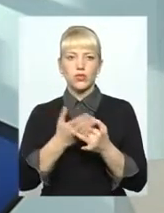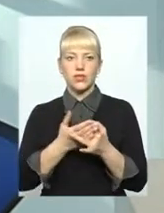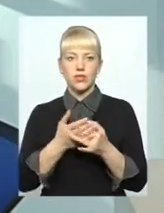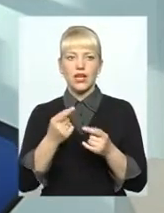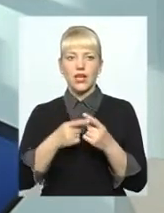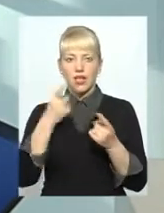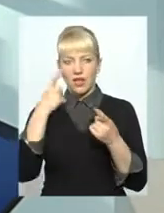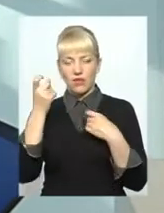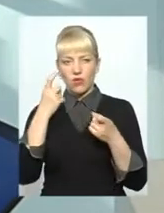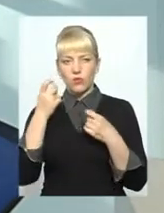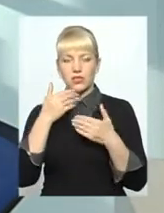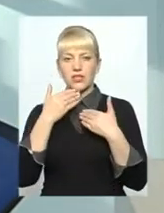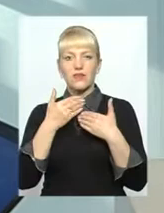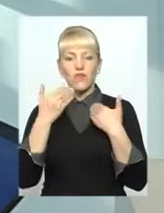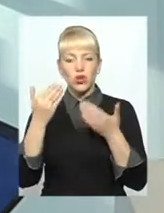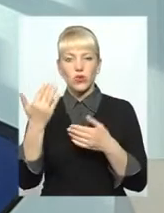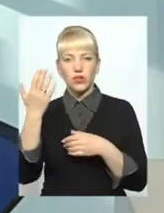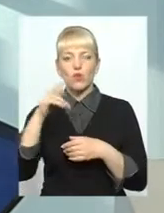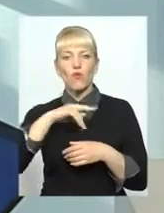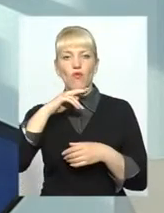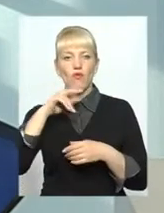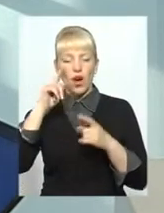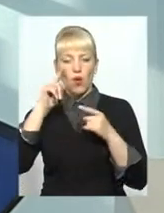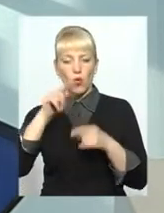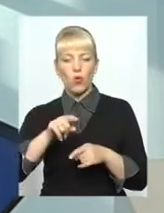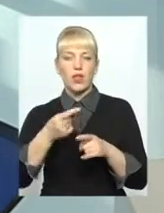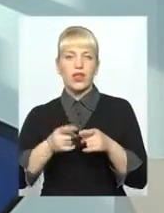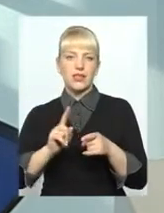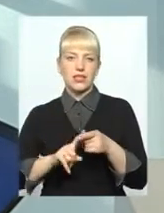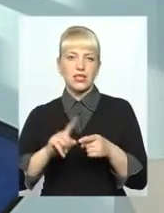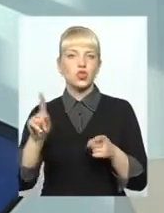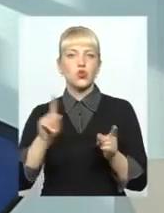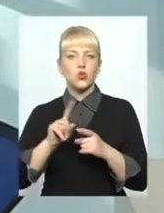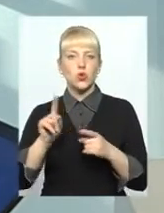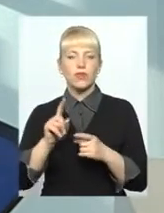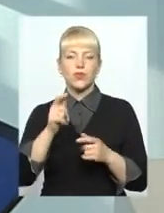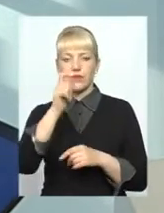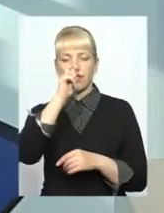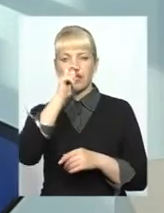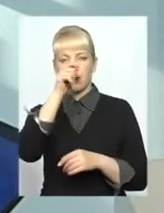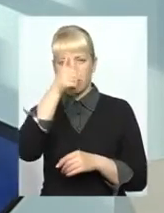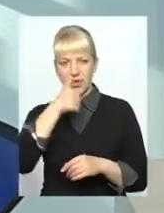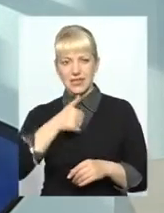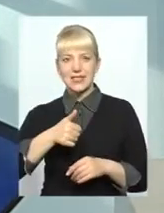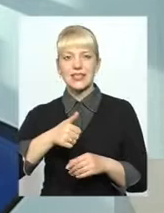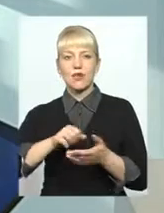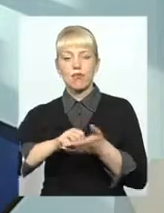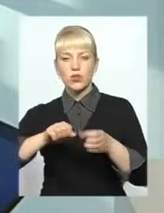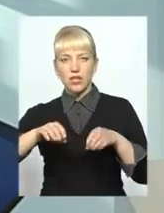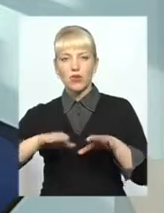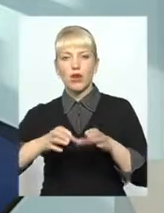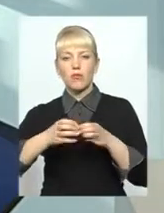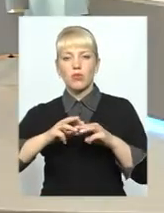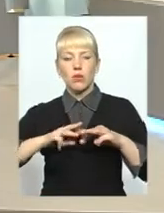інформаційно звернули їх увагу на це. Що в квітні місяці постановою також Кабінету